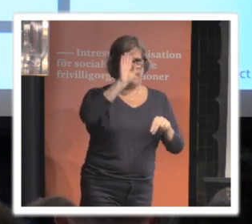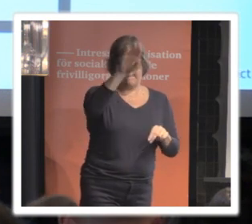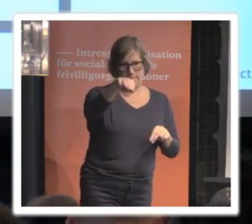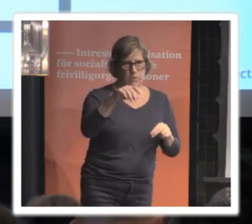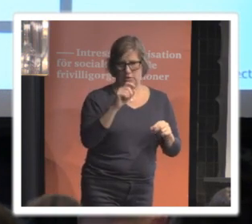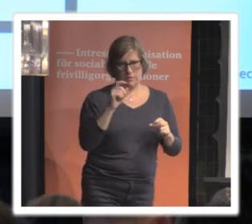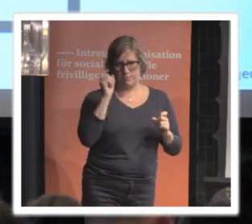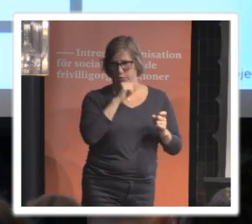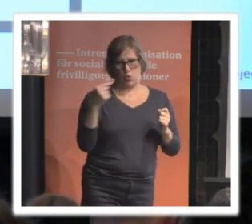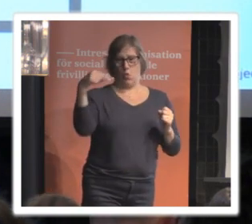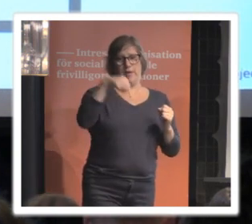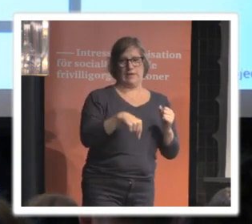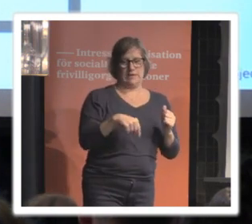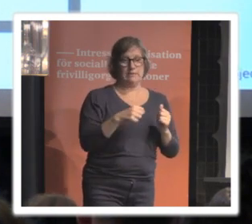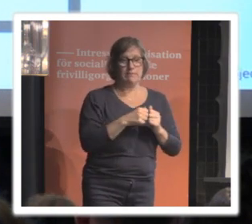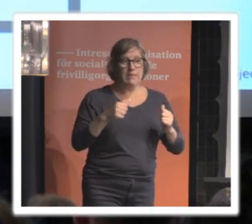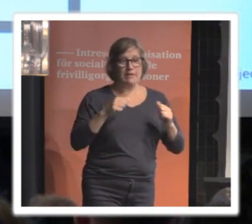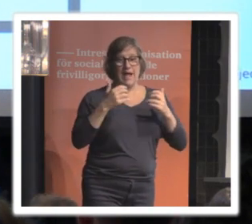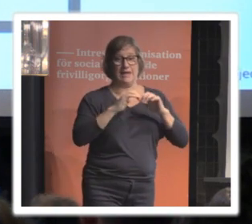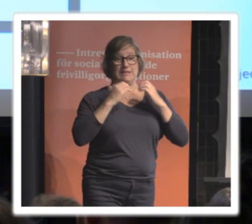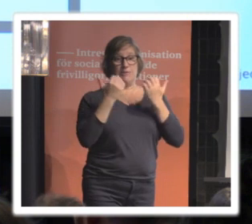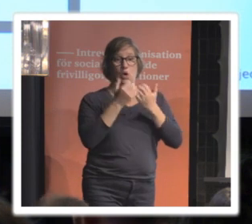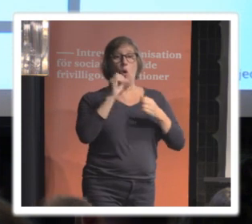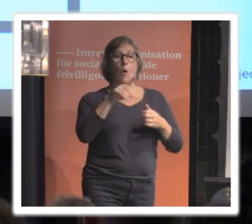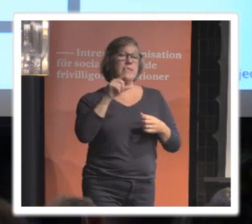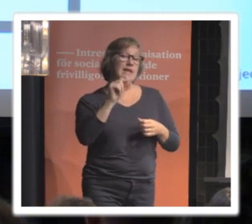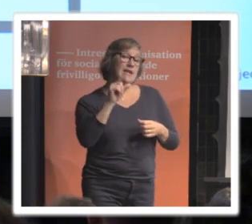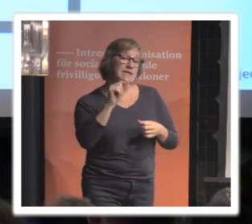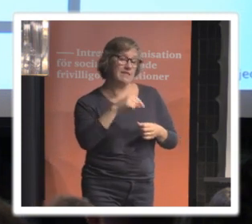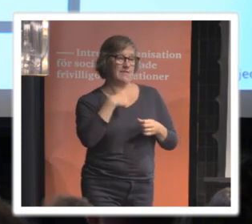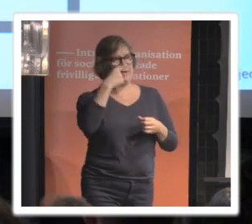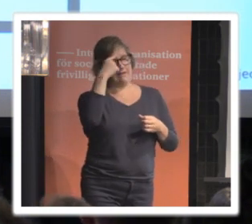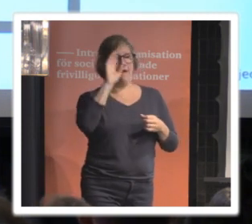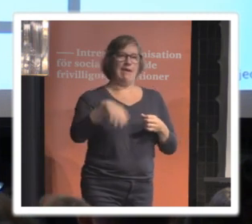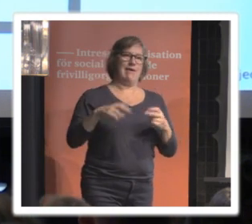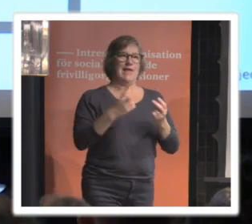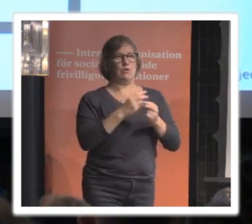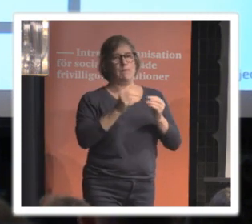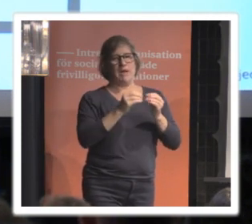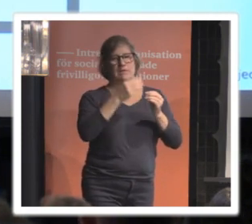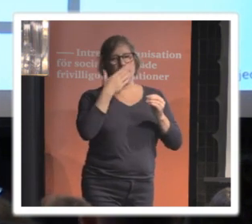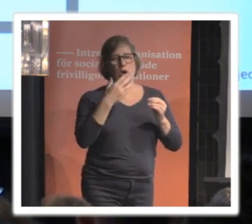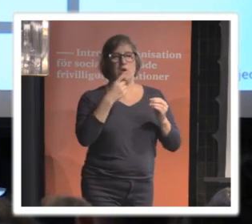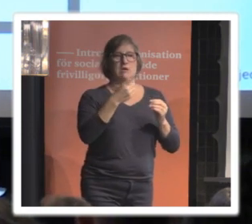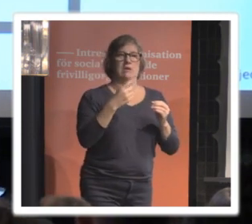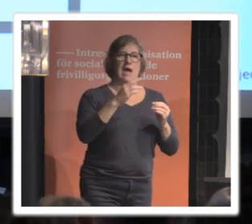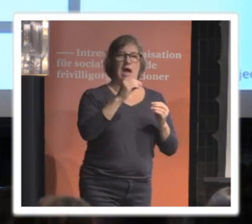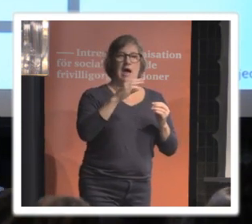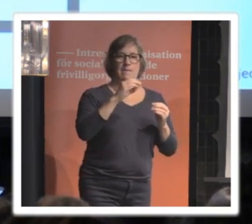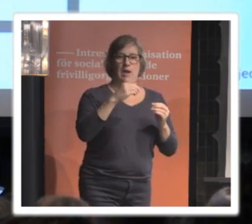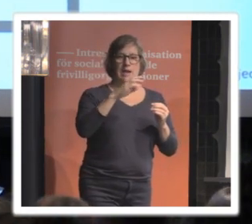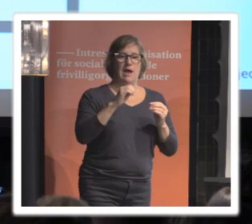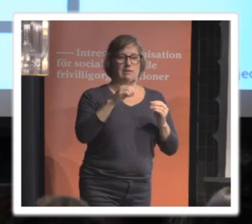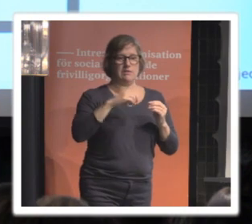plats. Men eftersom det är ett seminarium om digitalisering så tänker vi att det passar ganska bra att hon hon är en väldigt digital person också.